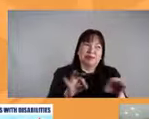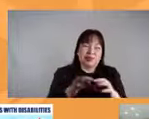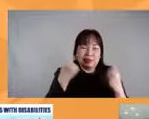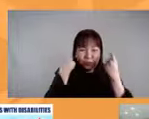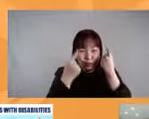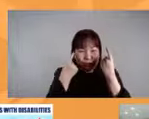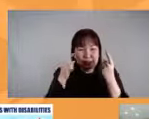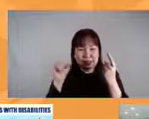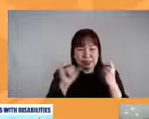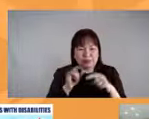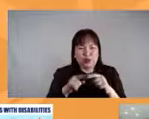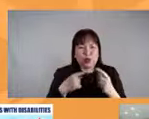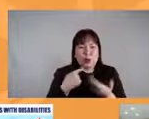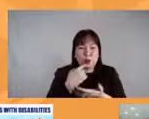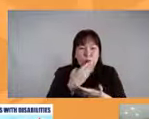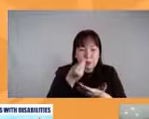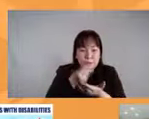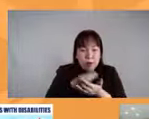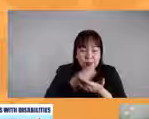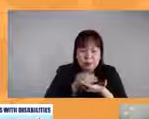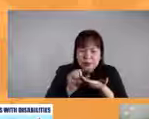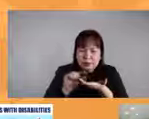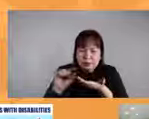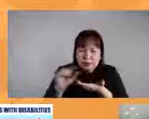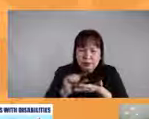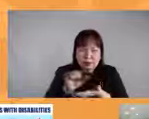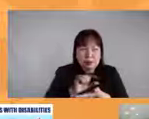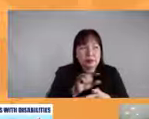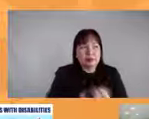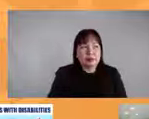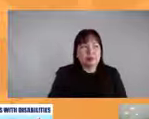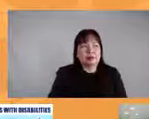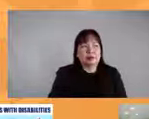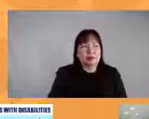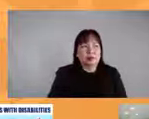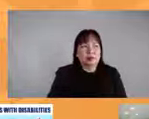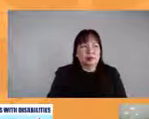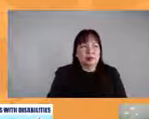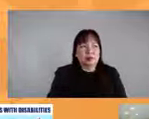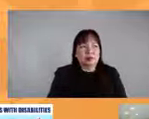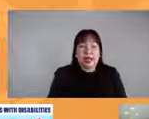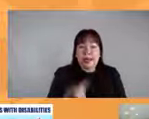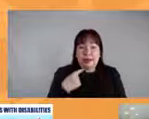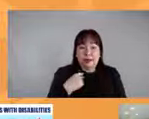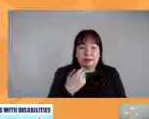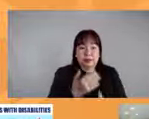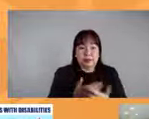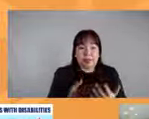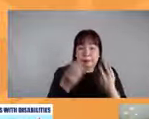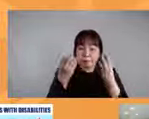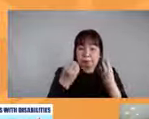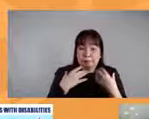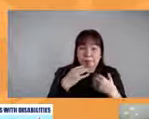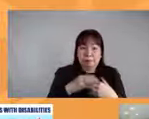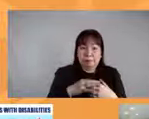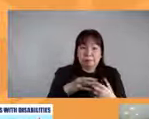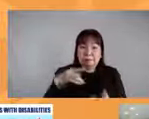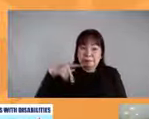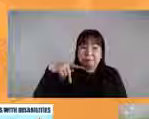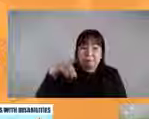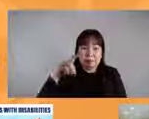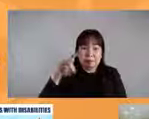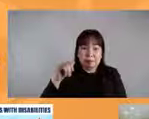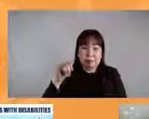about allocation of funds kasi meron niyang sinasabi sa amin na may igaw niya kami